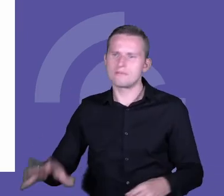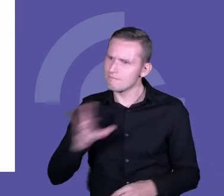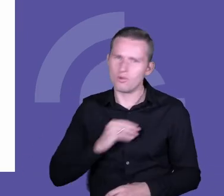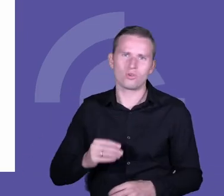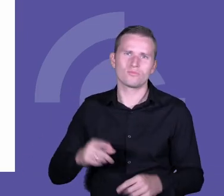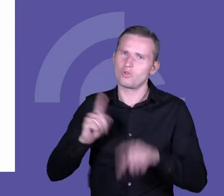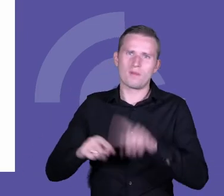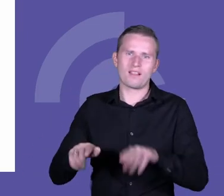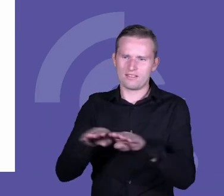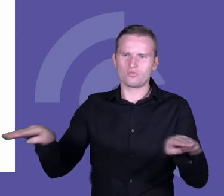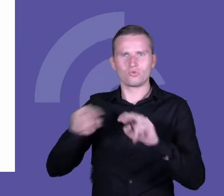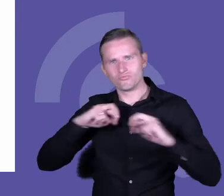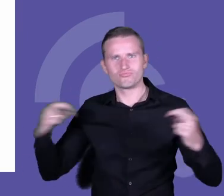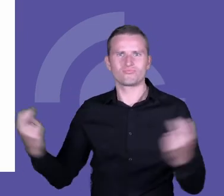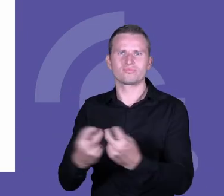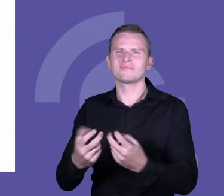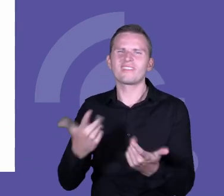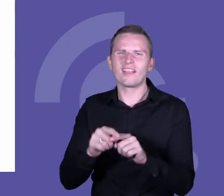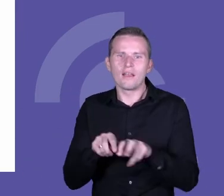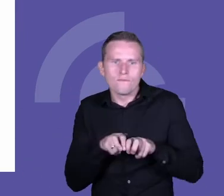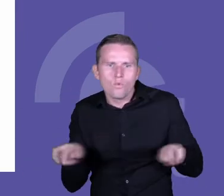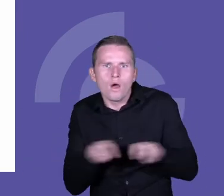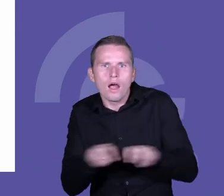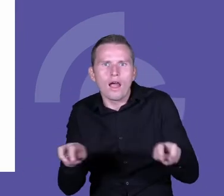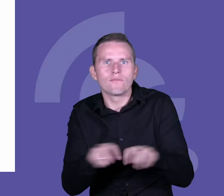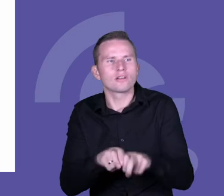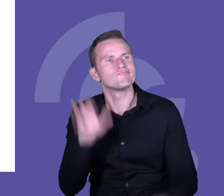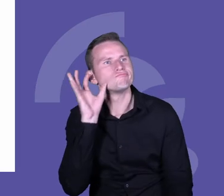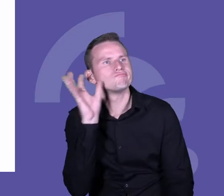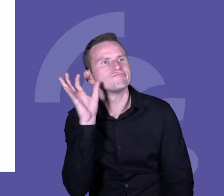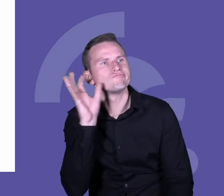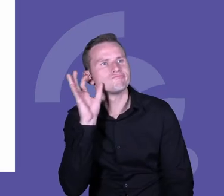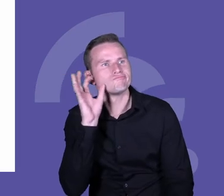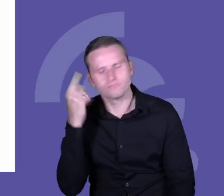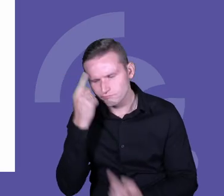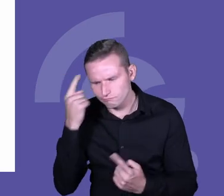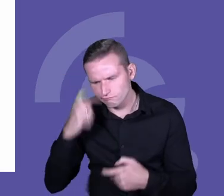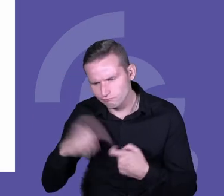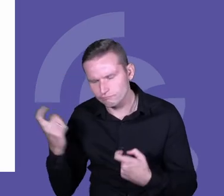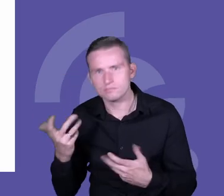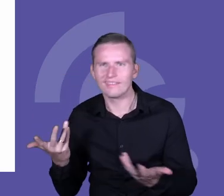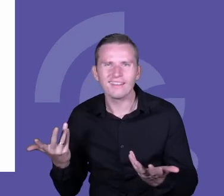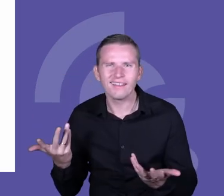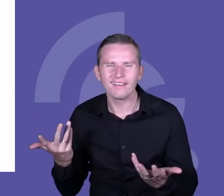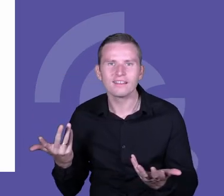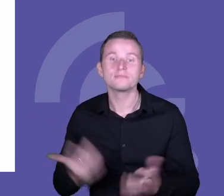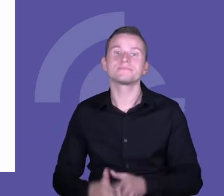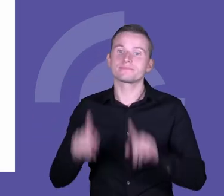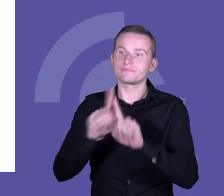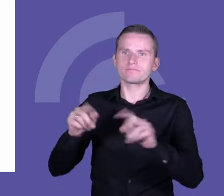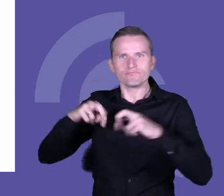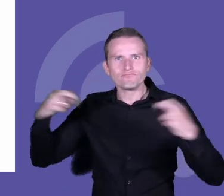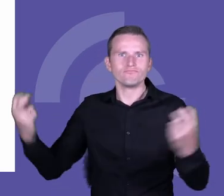stołu, nie w ławkach, nie uplecowieni, nie z tym nauczycielem, który właśnie, nauczycielem,